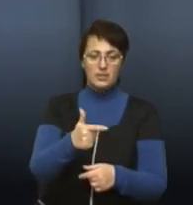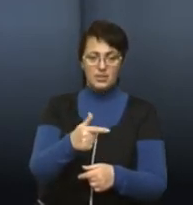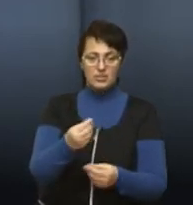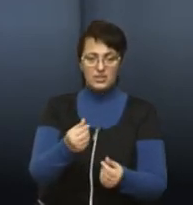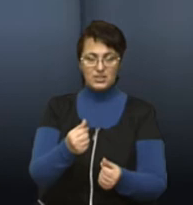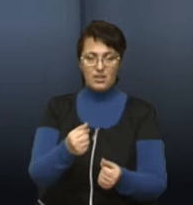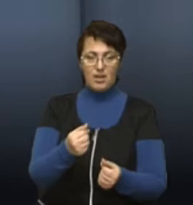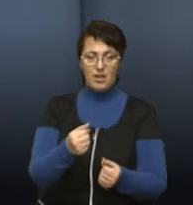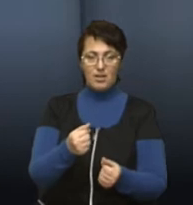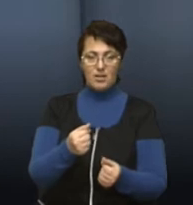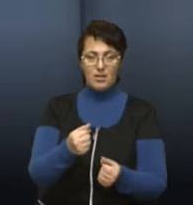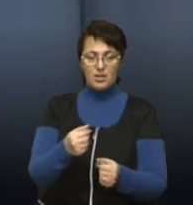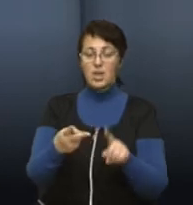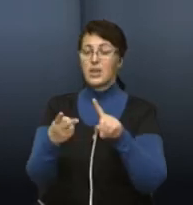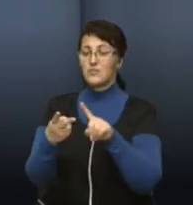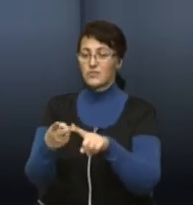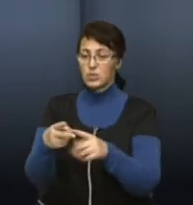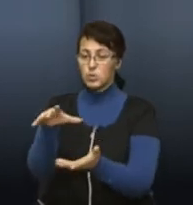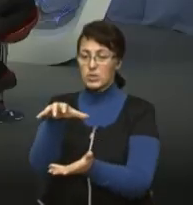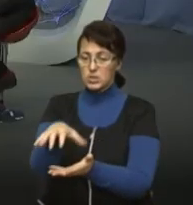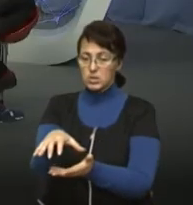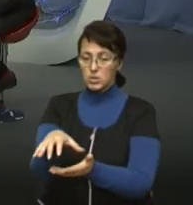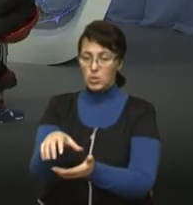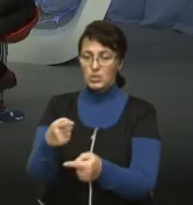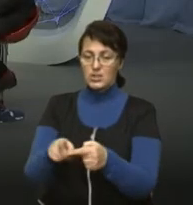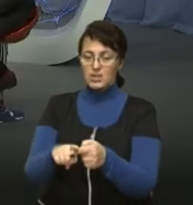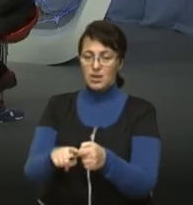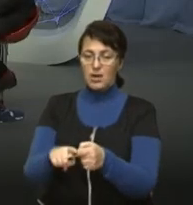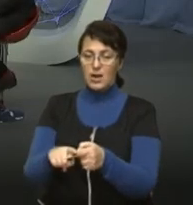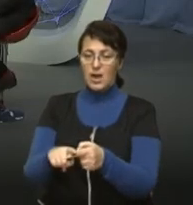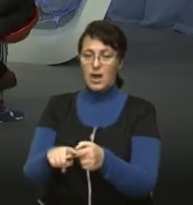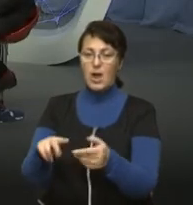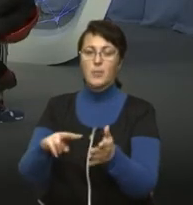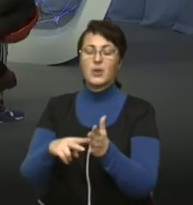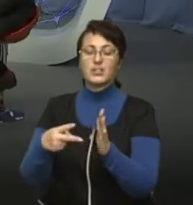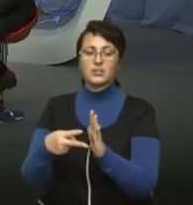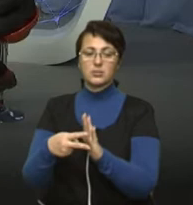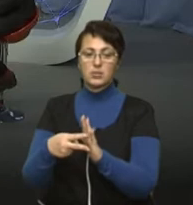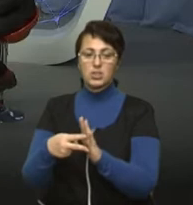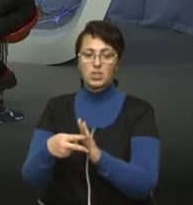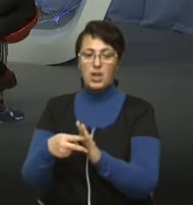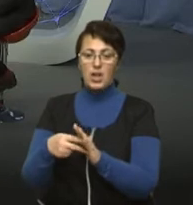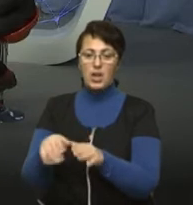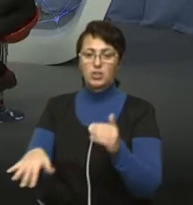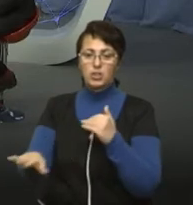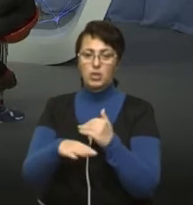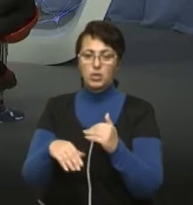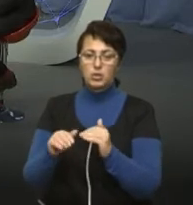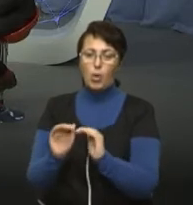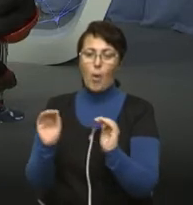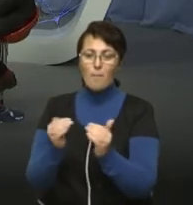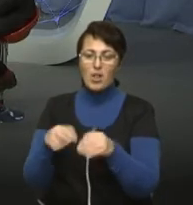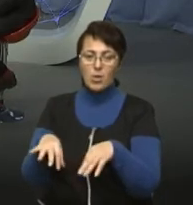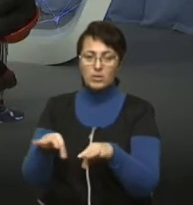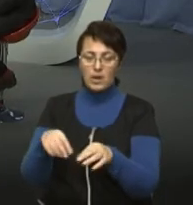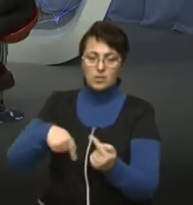в другій зоні, яка передбачає територію Малого транспортного кільця, якщо так